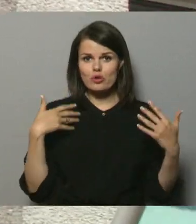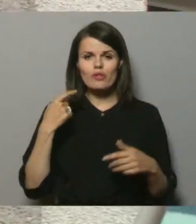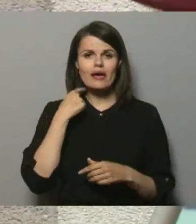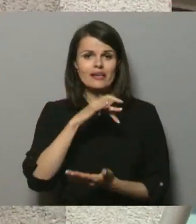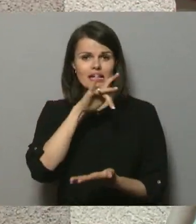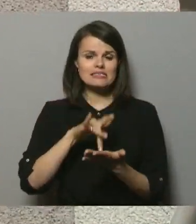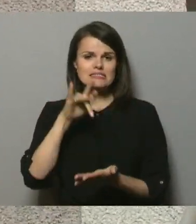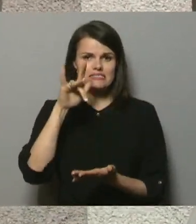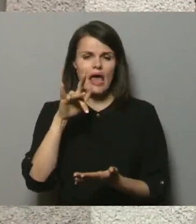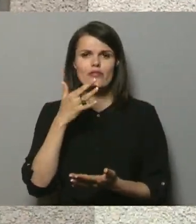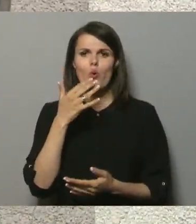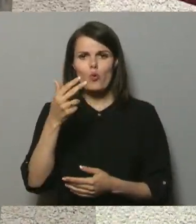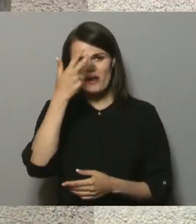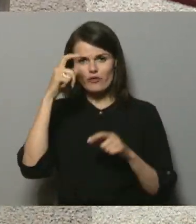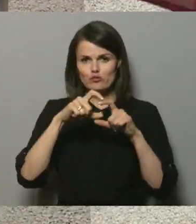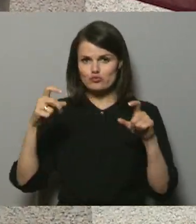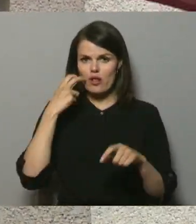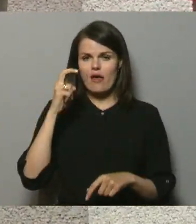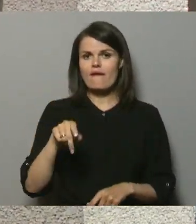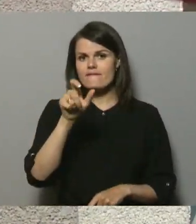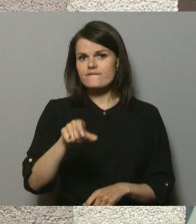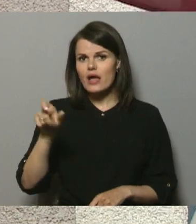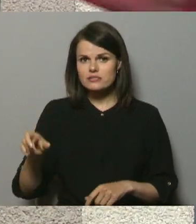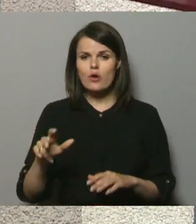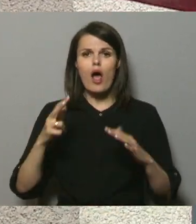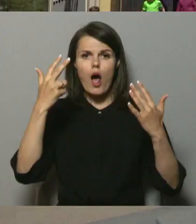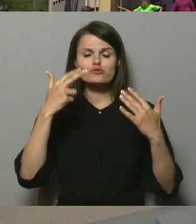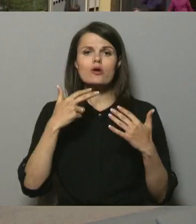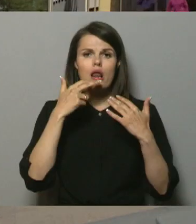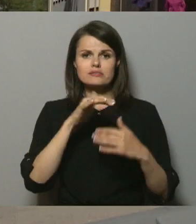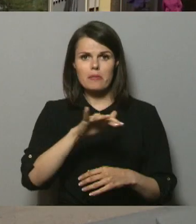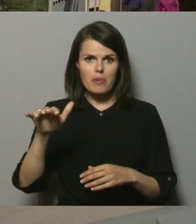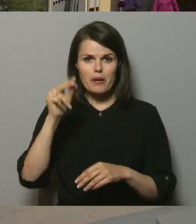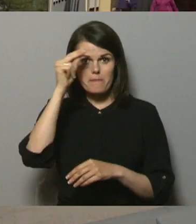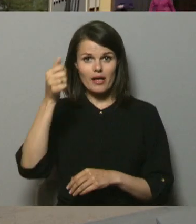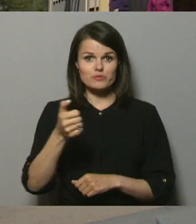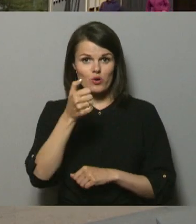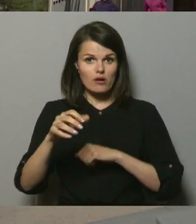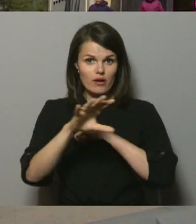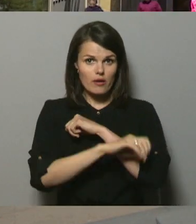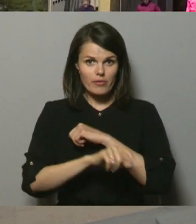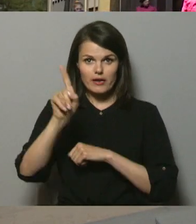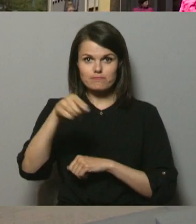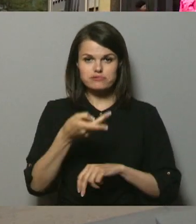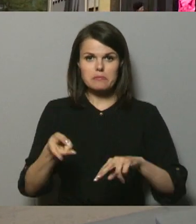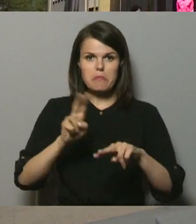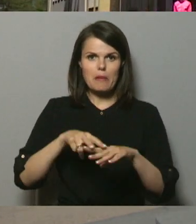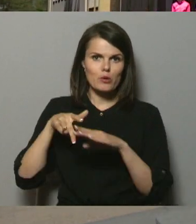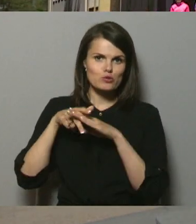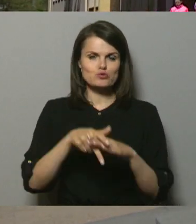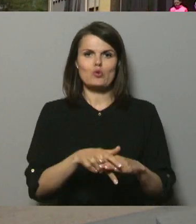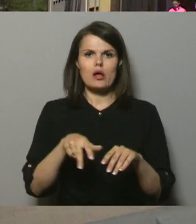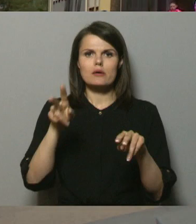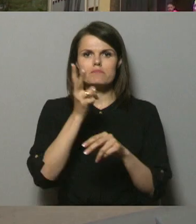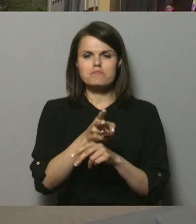Rīgas Centra humanitārās vidusskolas vecāki, jo pat 8. klases bērniem mācība gada beigās vēl ir papildus slodzi ar